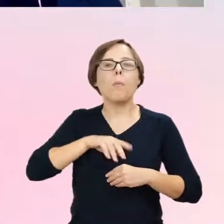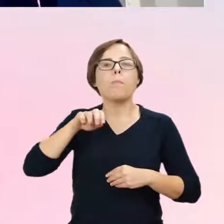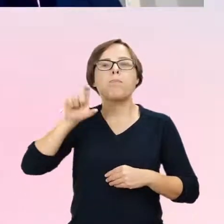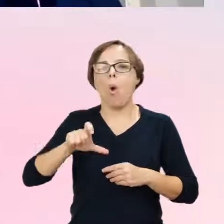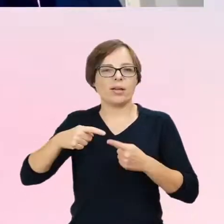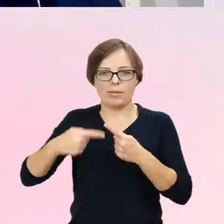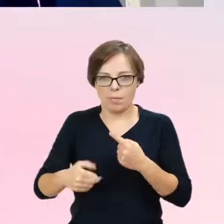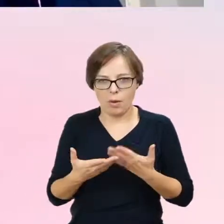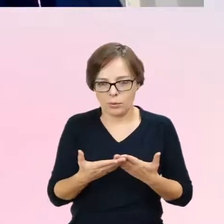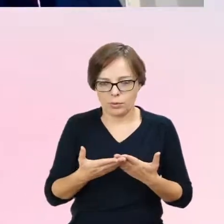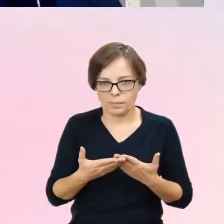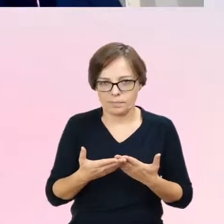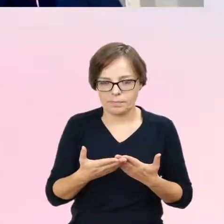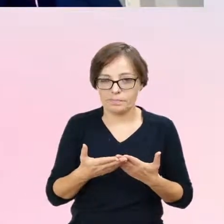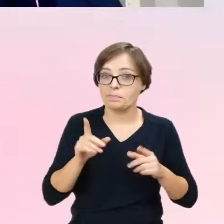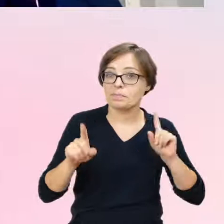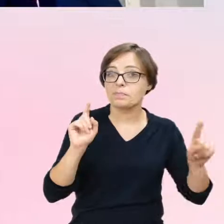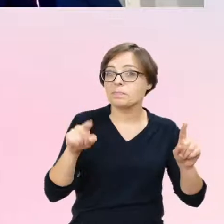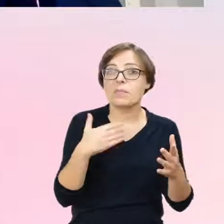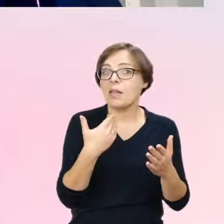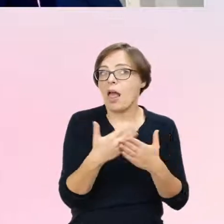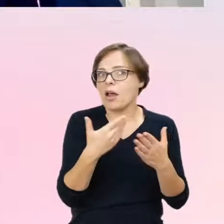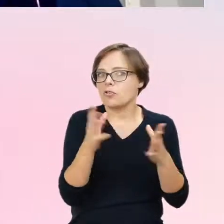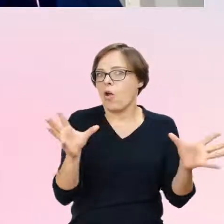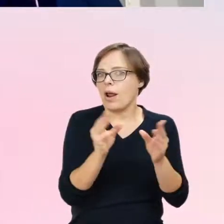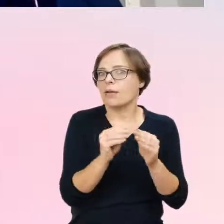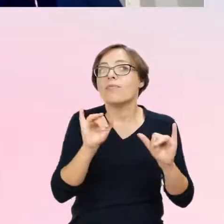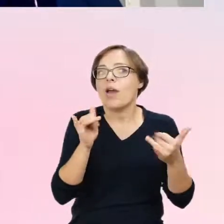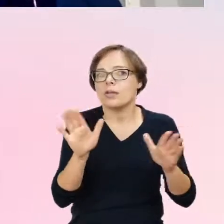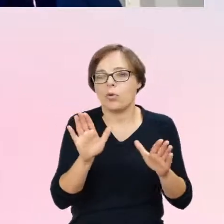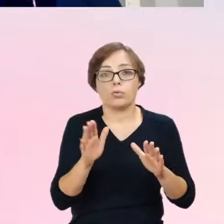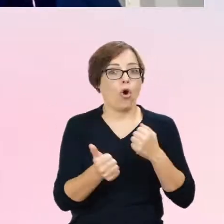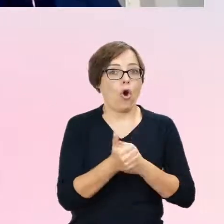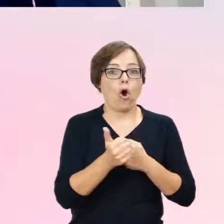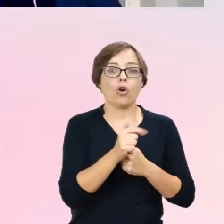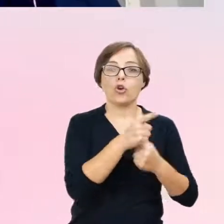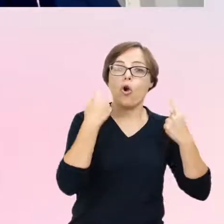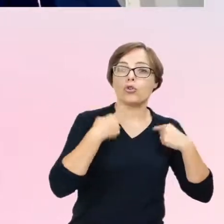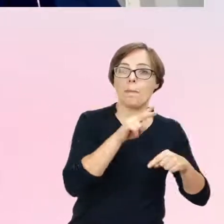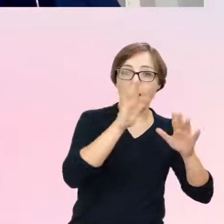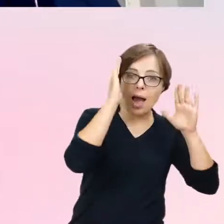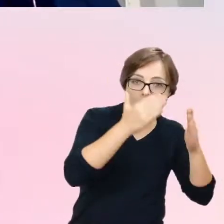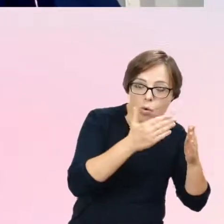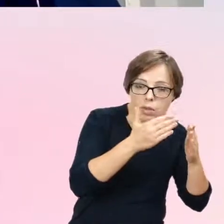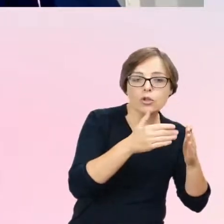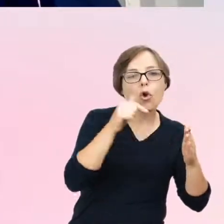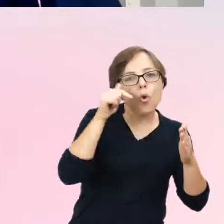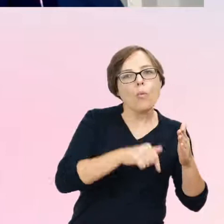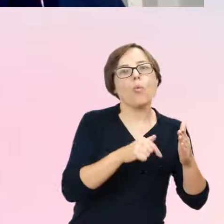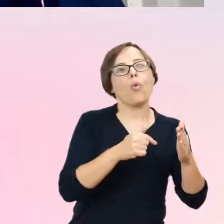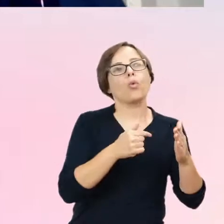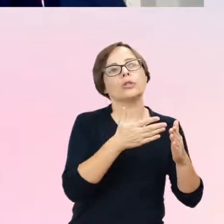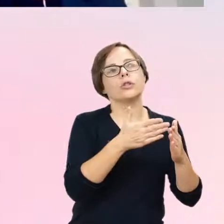Nie wiemy, czy to jest tak, że osoby ze spektrum autyzmu muszą dopasować swoją ekspresję tożsamości płci do